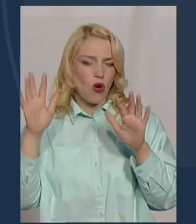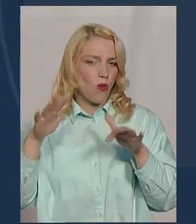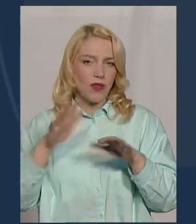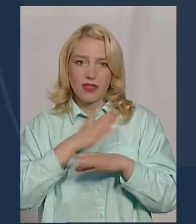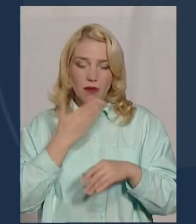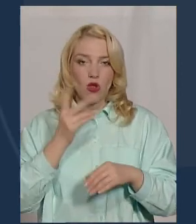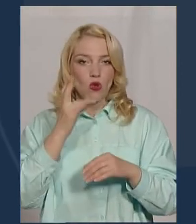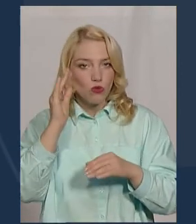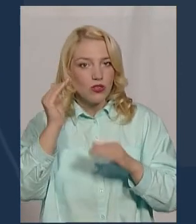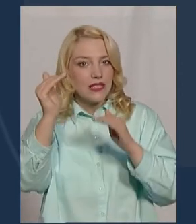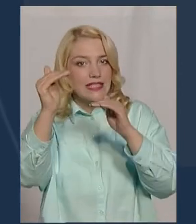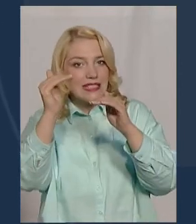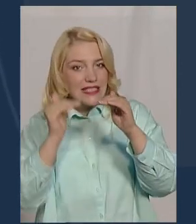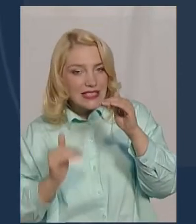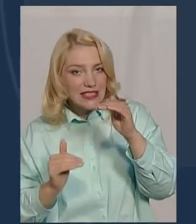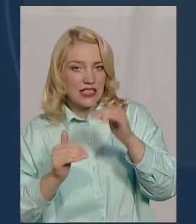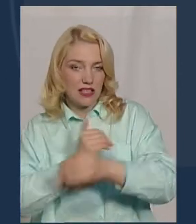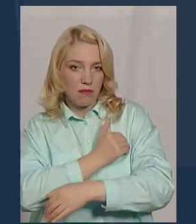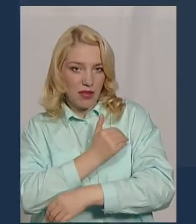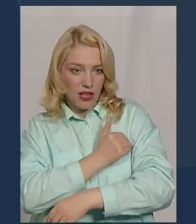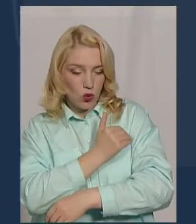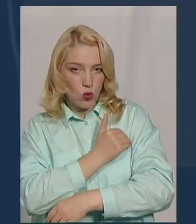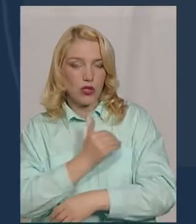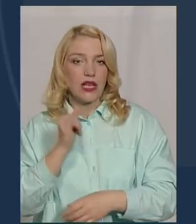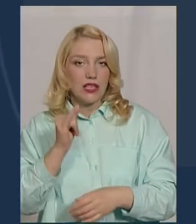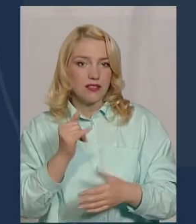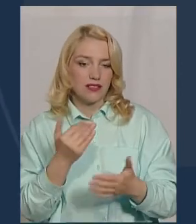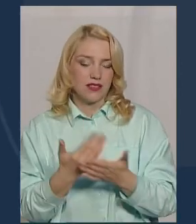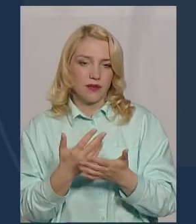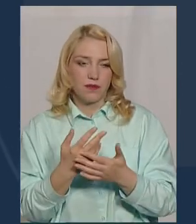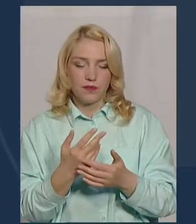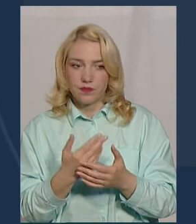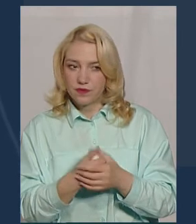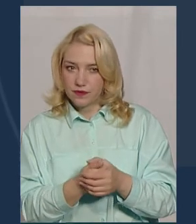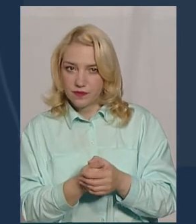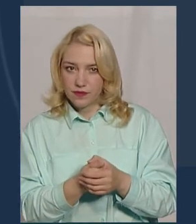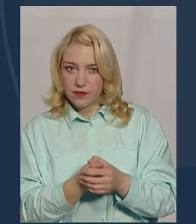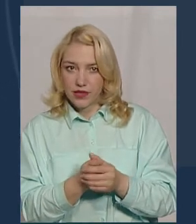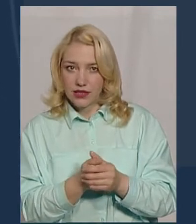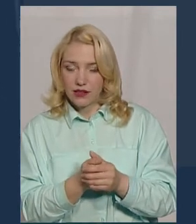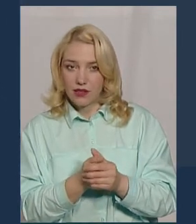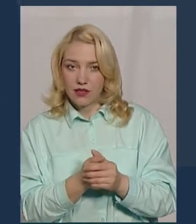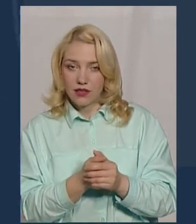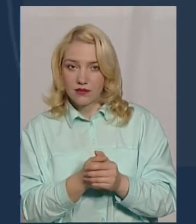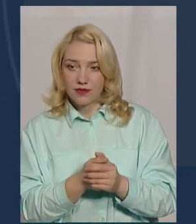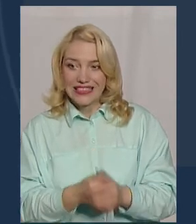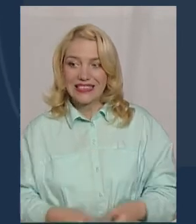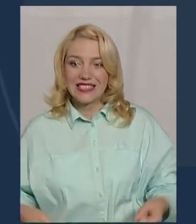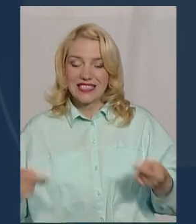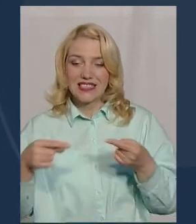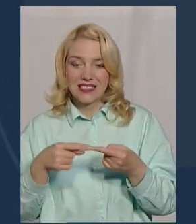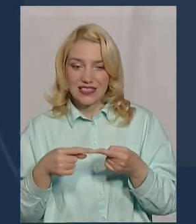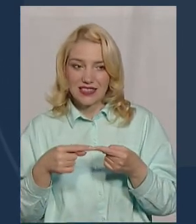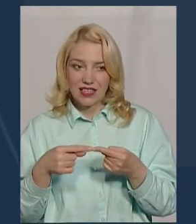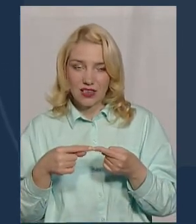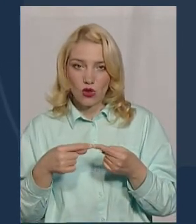зниження йдеться температура. Виходить, ну, по прогнозу, згідно прогнозу погоди відділу